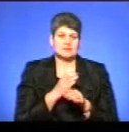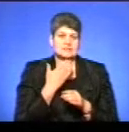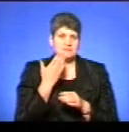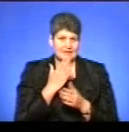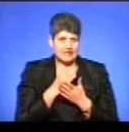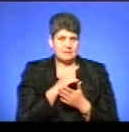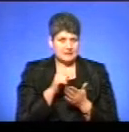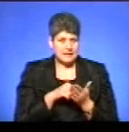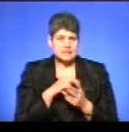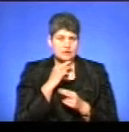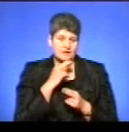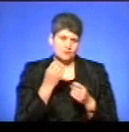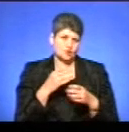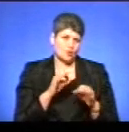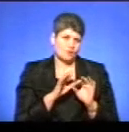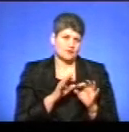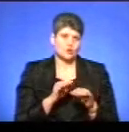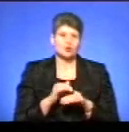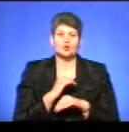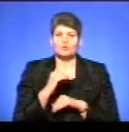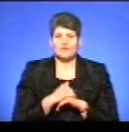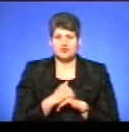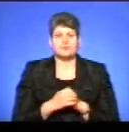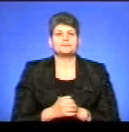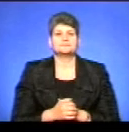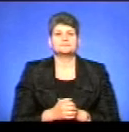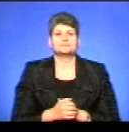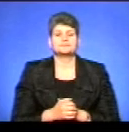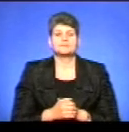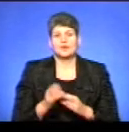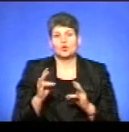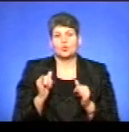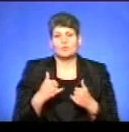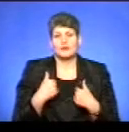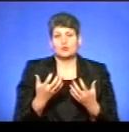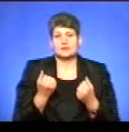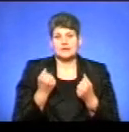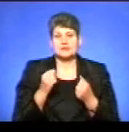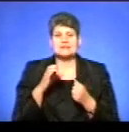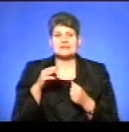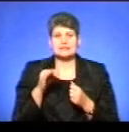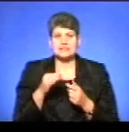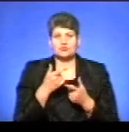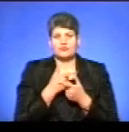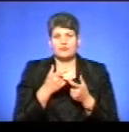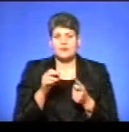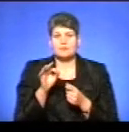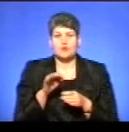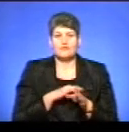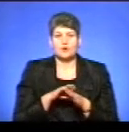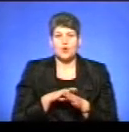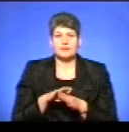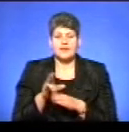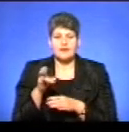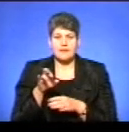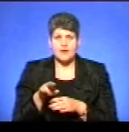запитання, зауваження чи просто коментарі? Доброго вечора. Ми отримали статистичну інформацію про виконання